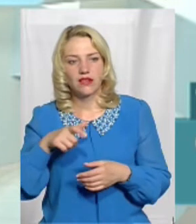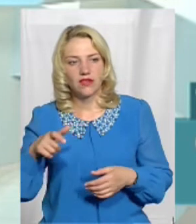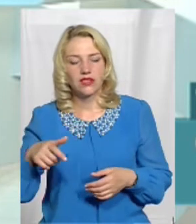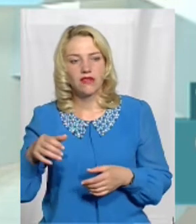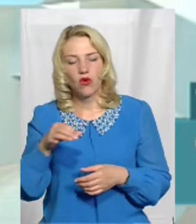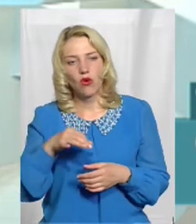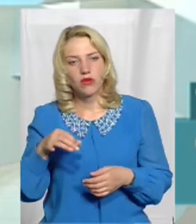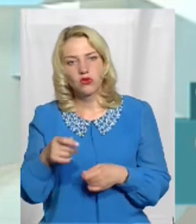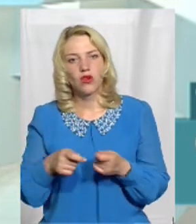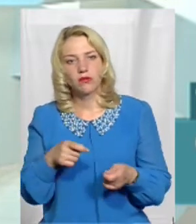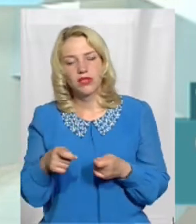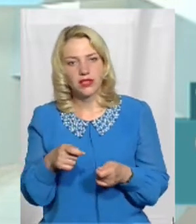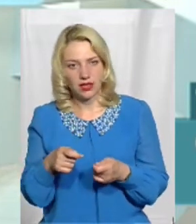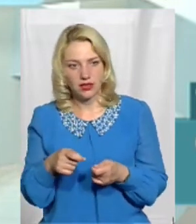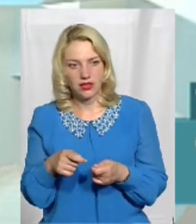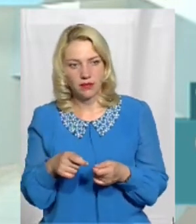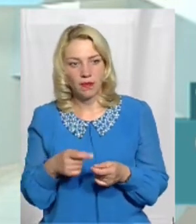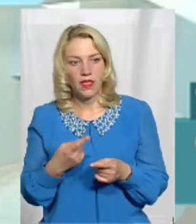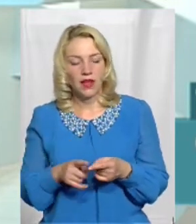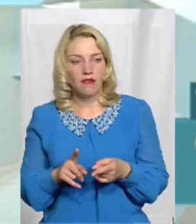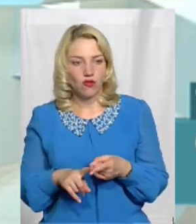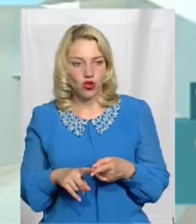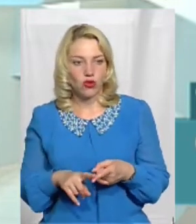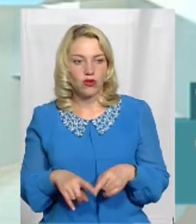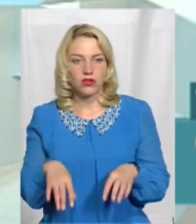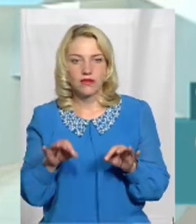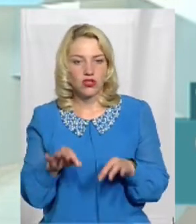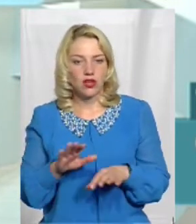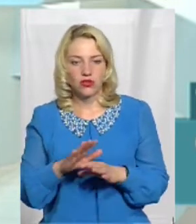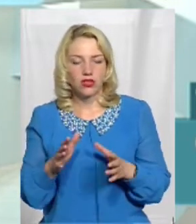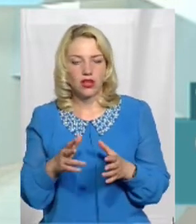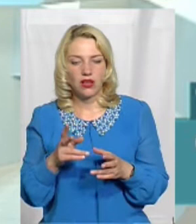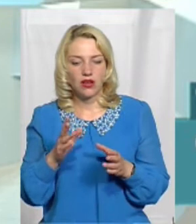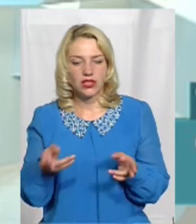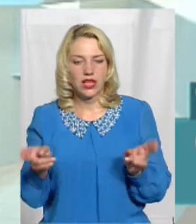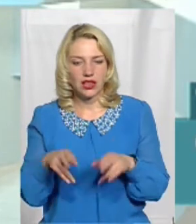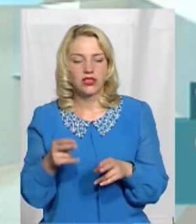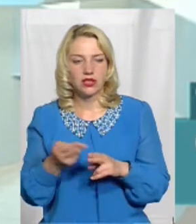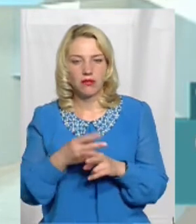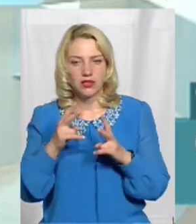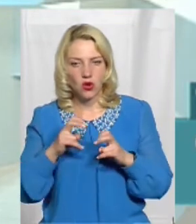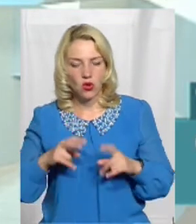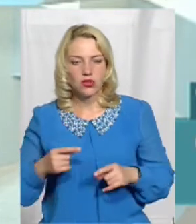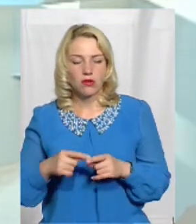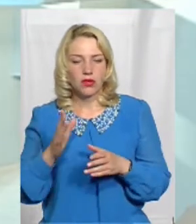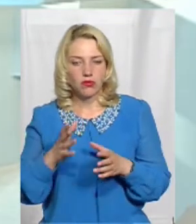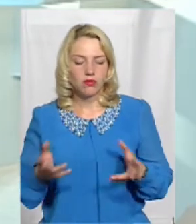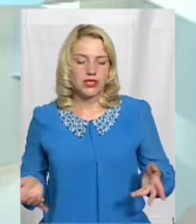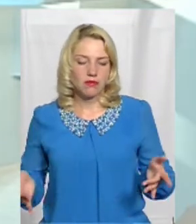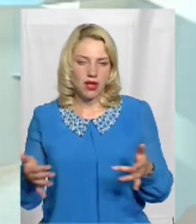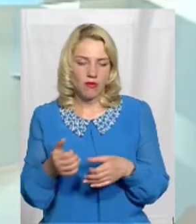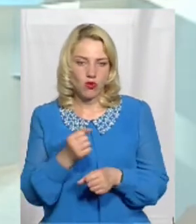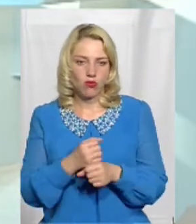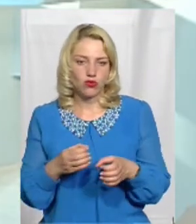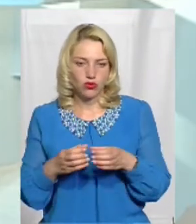в обласну адміністрацію Воно, звичайно, не залишиться без розгляду Ми зберемо робочу групу,